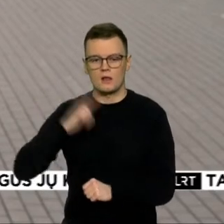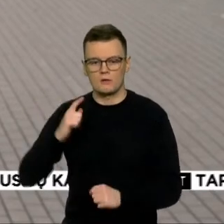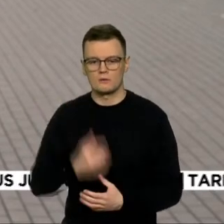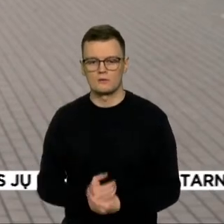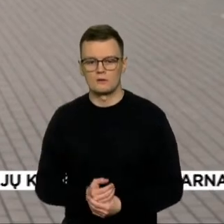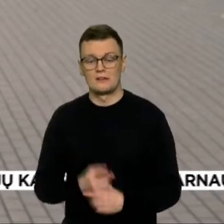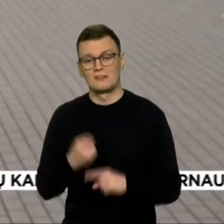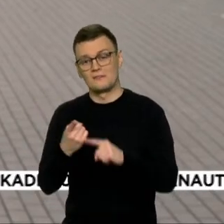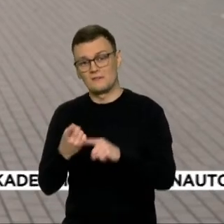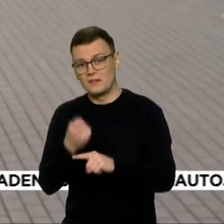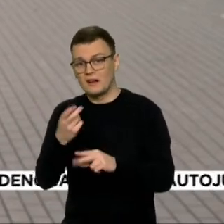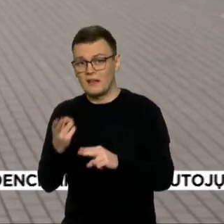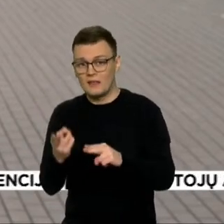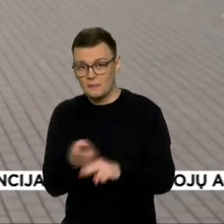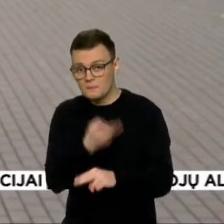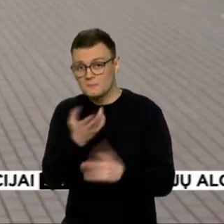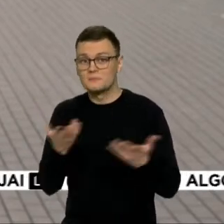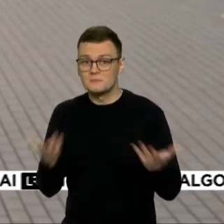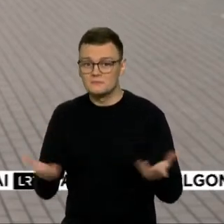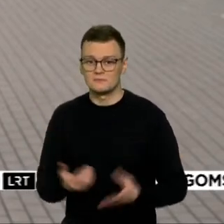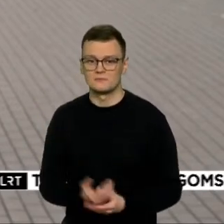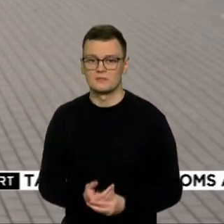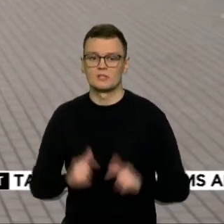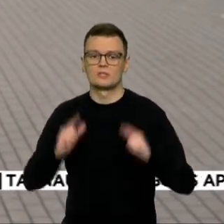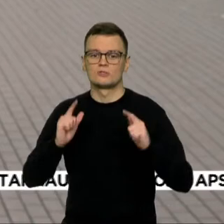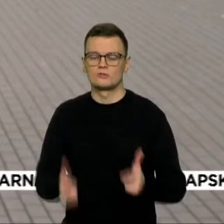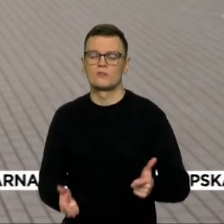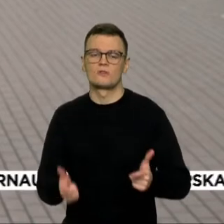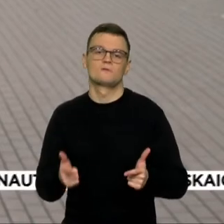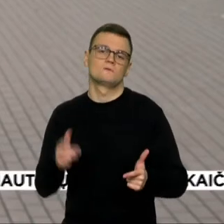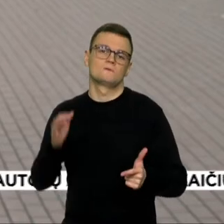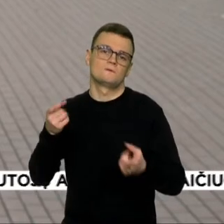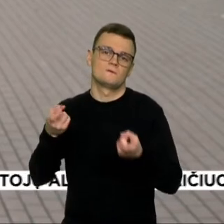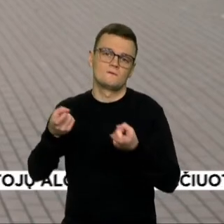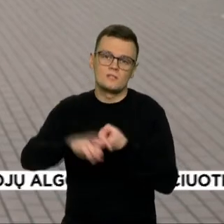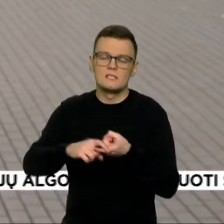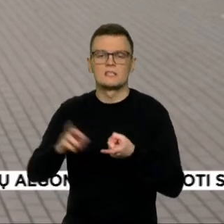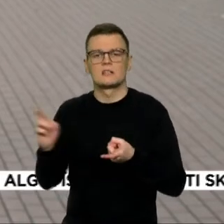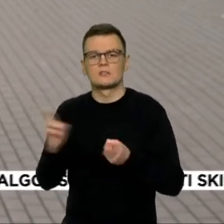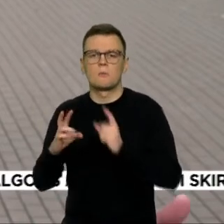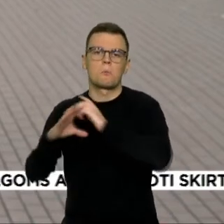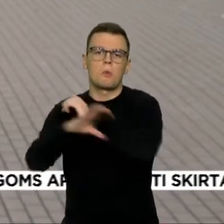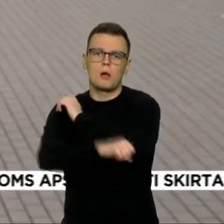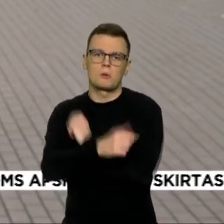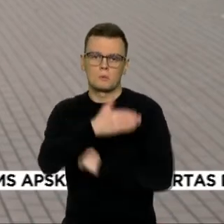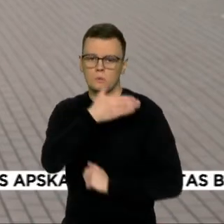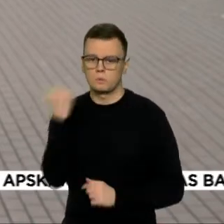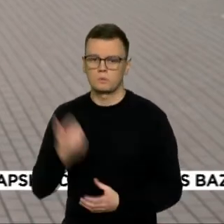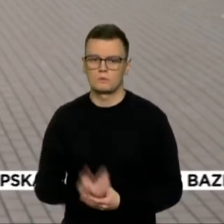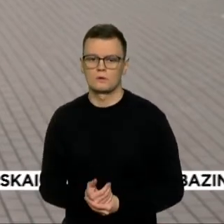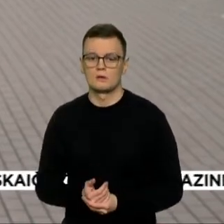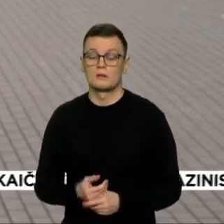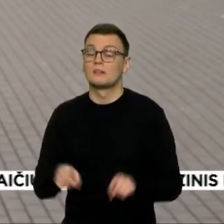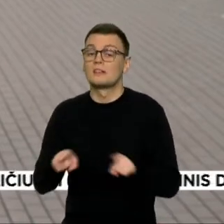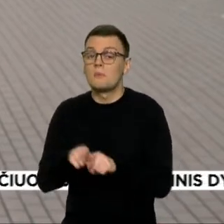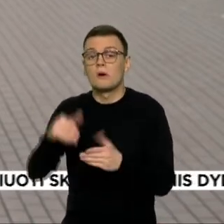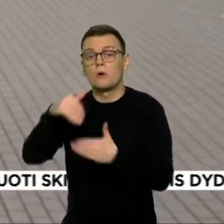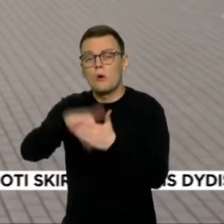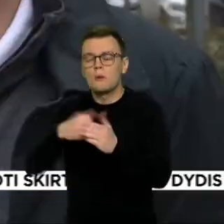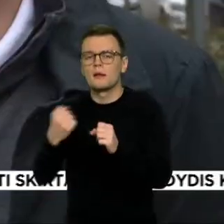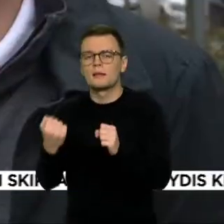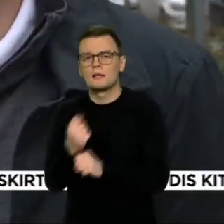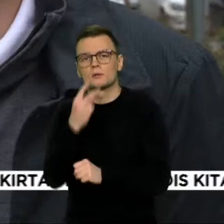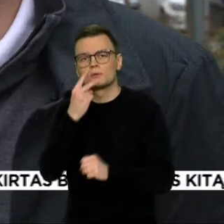metimas ar viena minutė, na, dažniausiai nelemė to galutinio rezultato ar tos galutinės pergalės. Ir pensijų kaupimę reikia žiūrėti ilgą